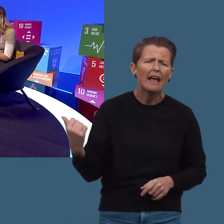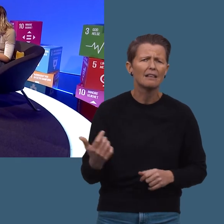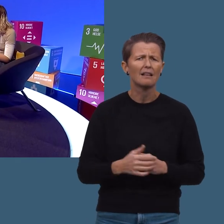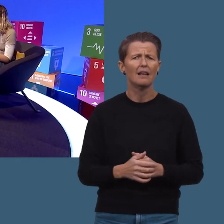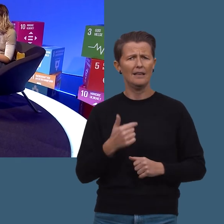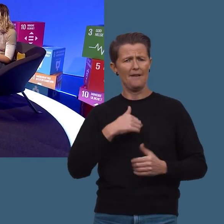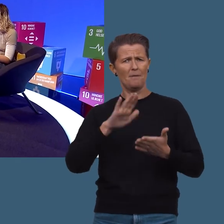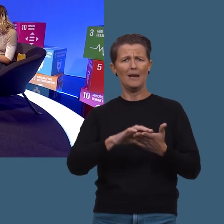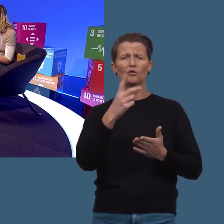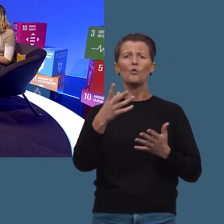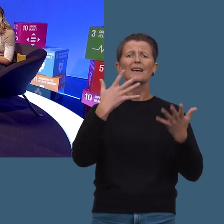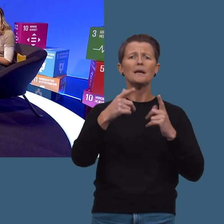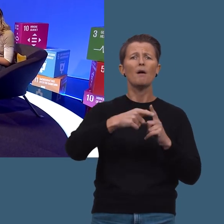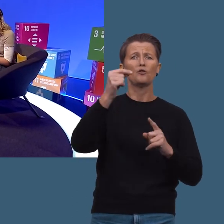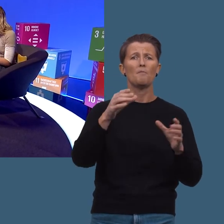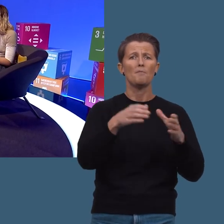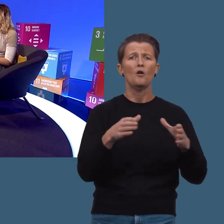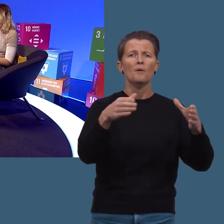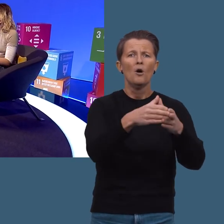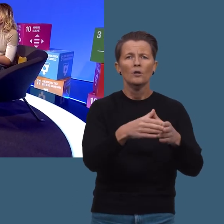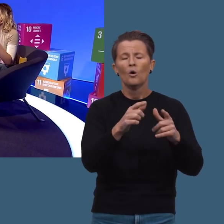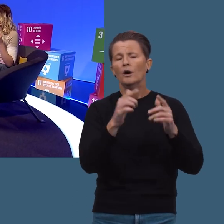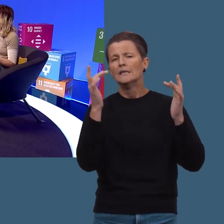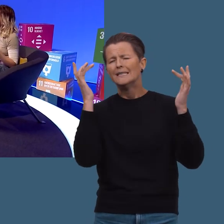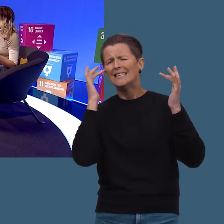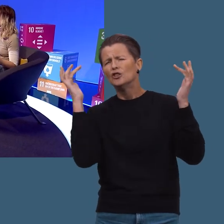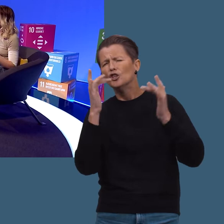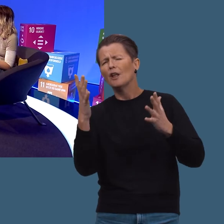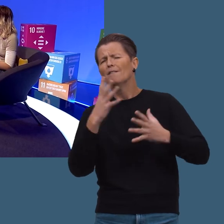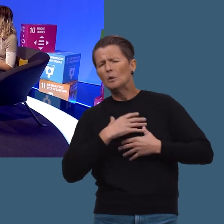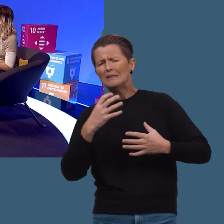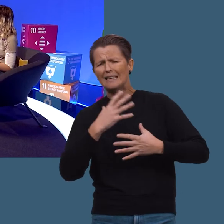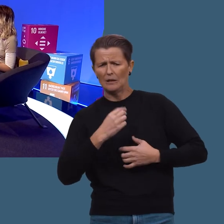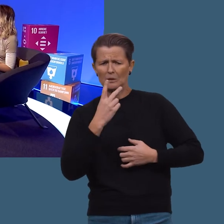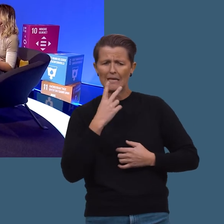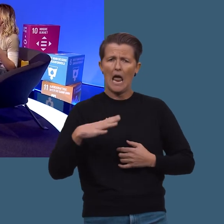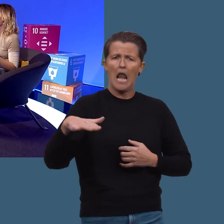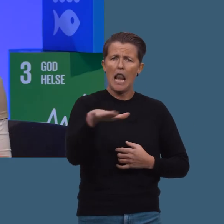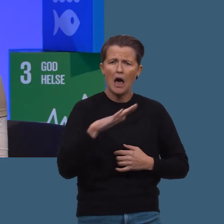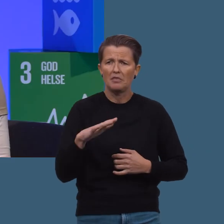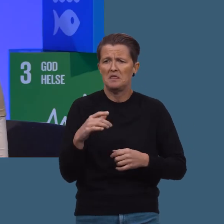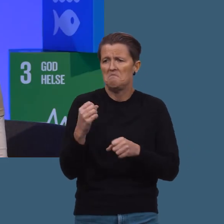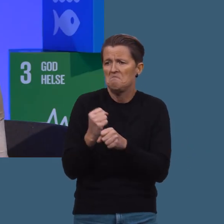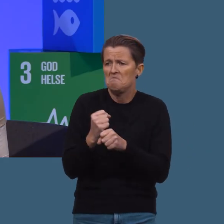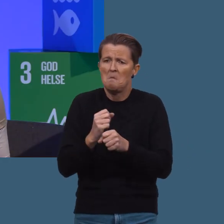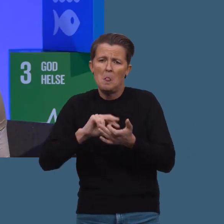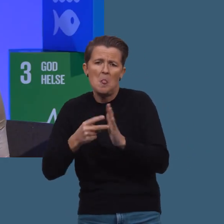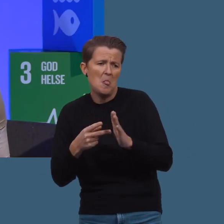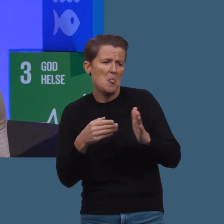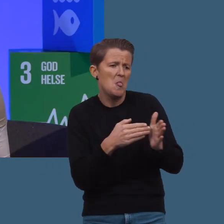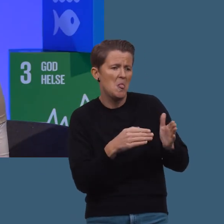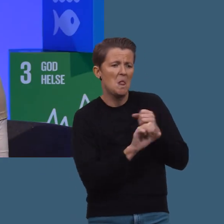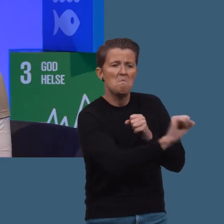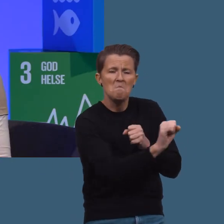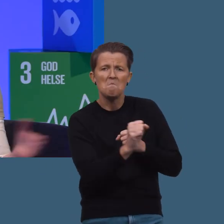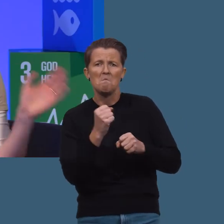treit. Jeg har vært på to klimatoppmøter. Det er helt sinnssykt frustrerende å se land bare sitte og stikke kjeppere hjulene for